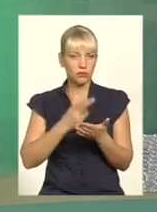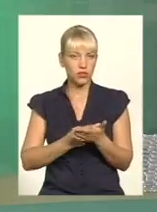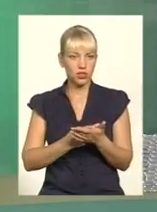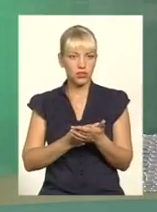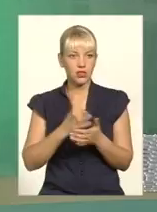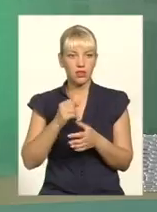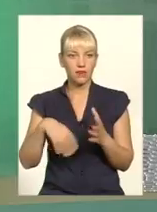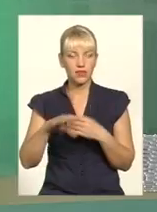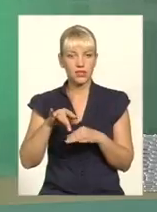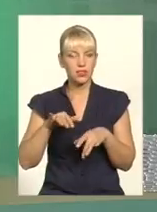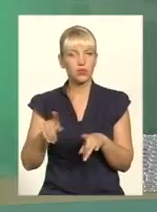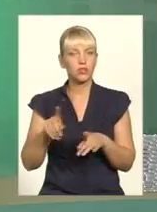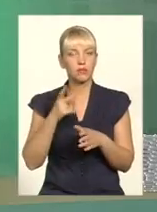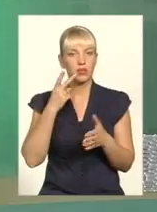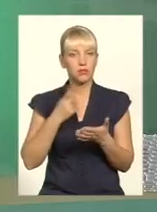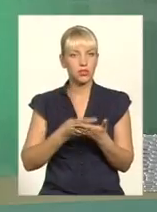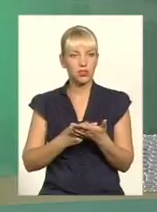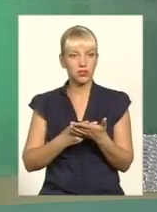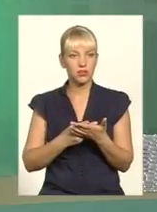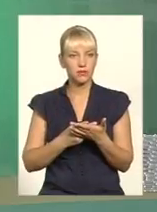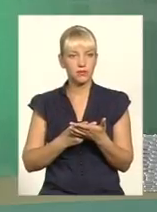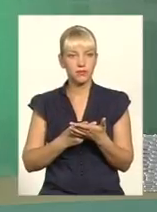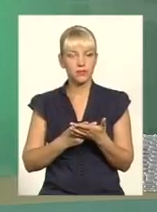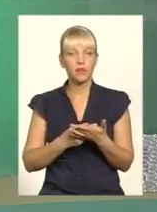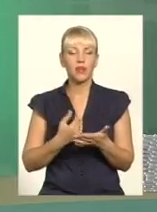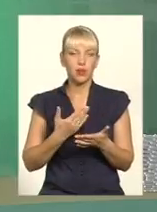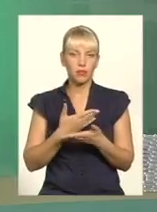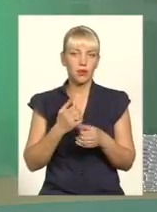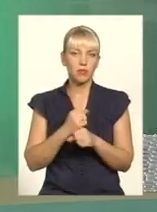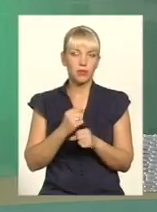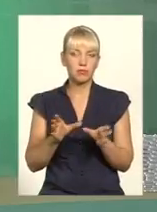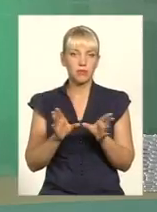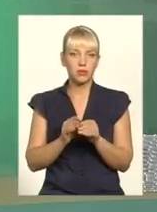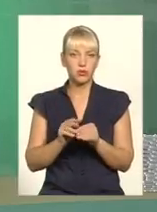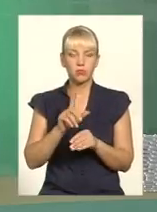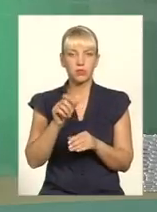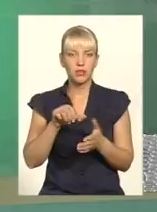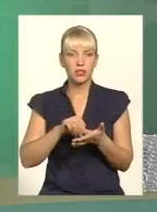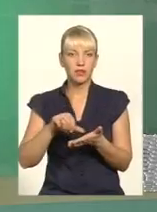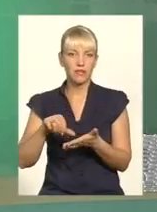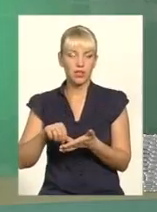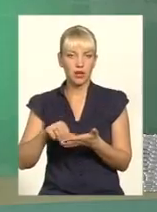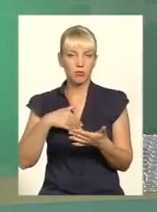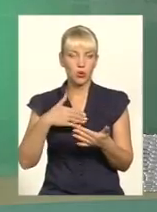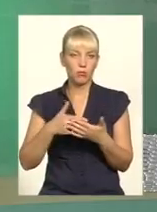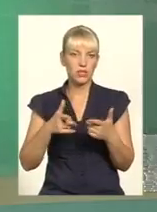А ці заходи, які передбачаються, ми співпрацюємо з представниками громадсько-різецьких, їх очолюють, я думаю, що у нас буде все нормально.